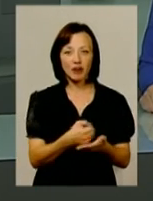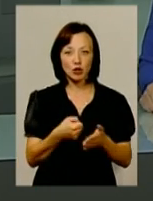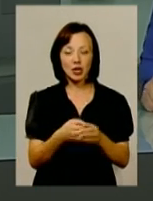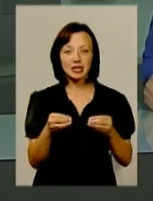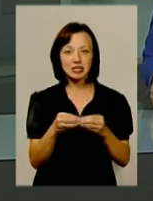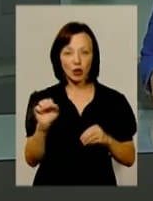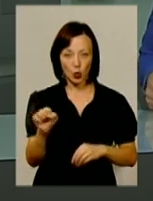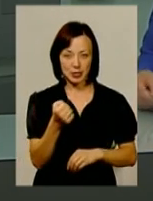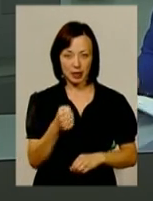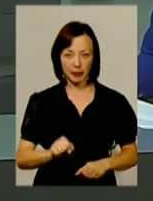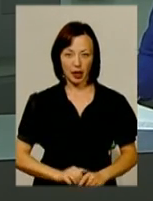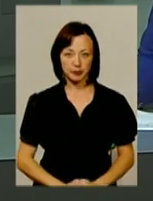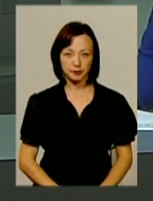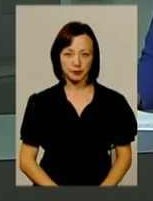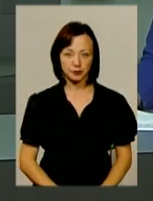серпня.